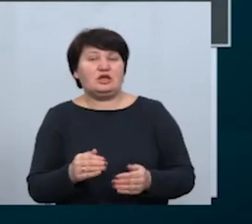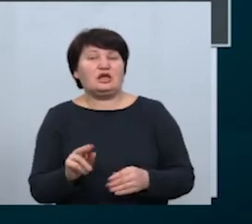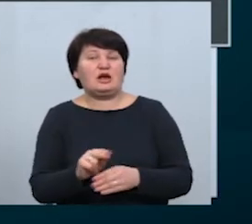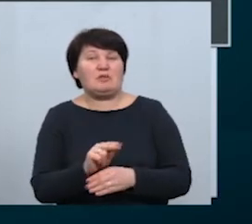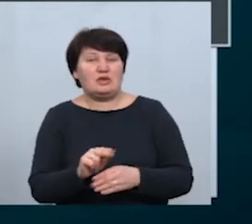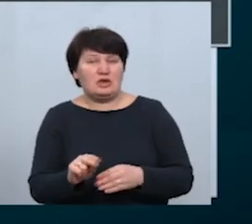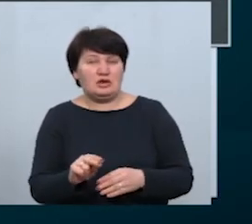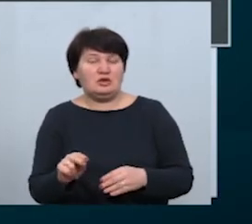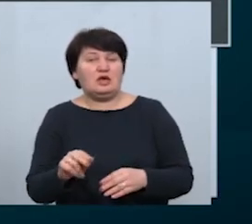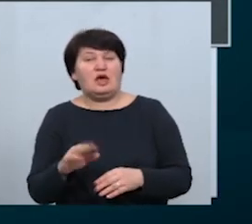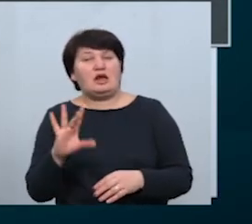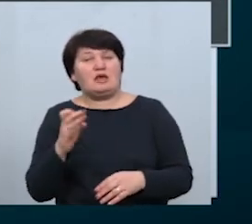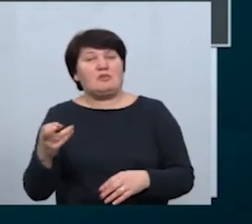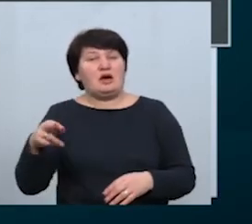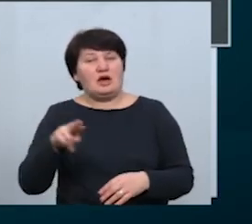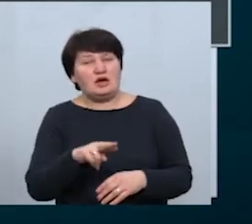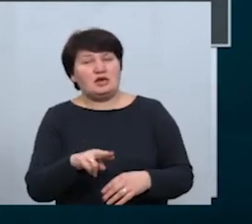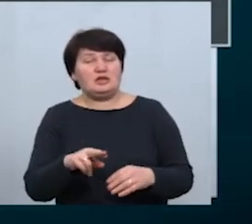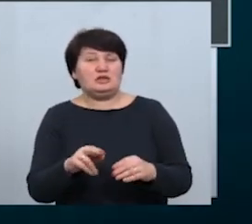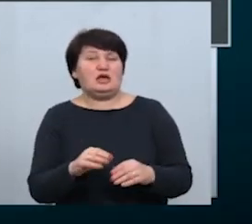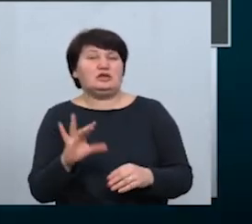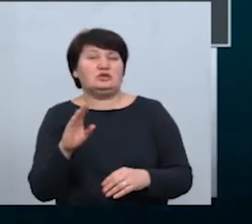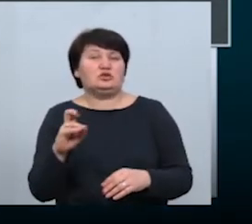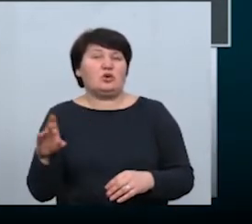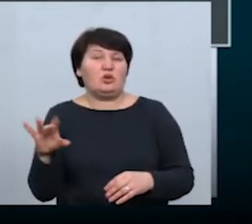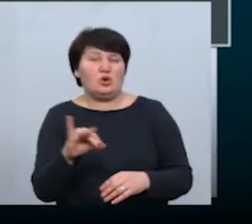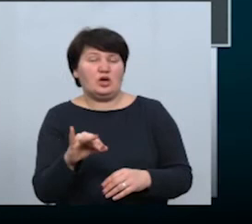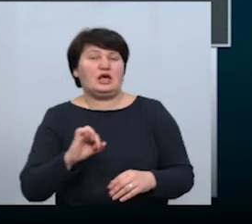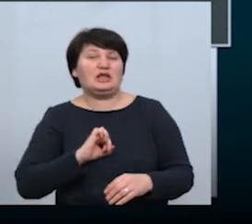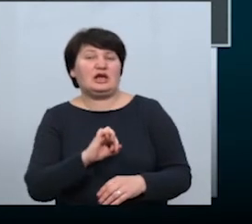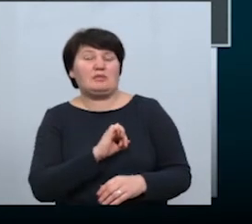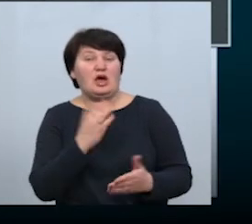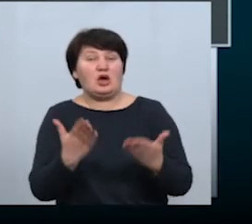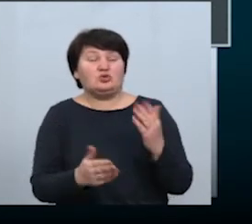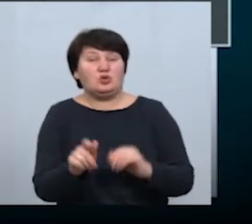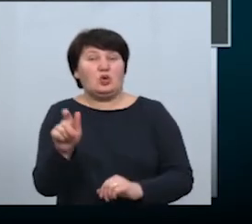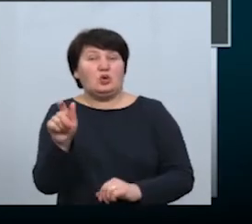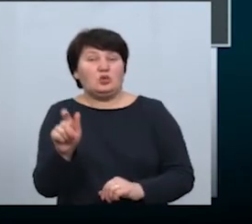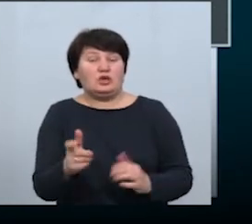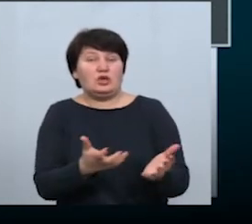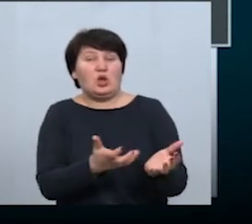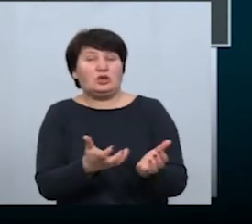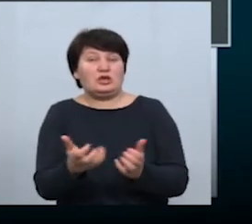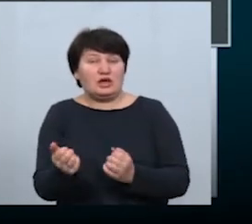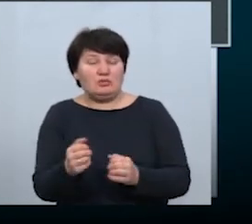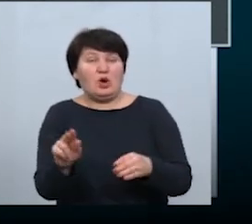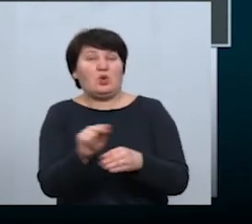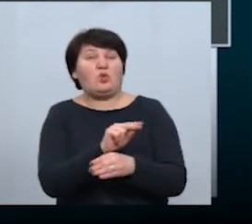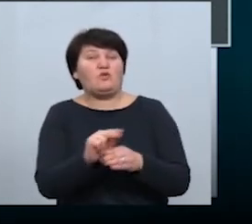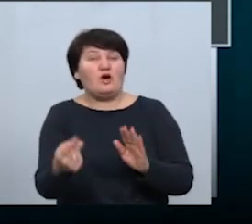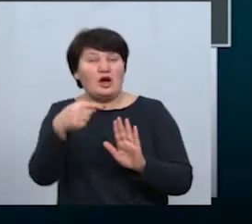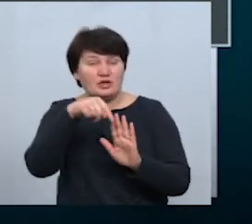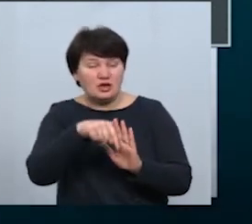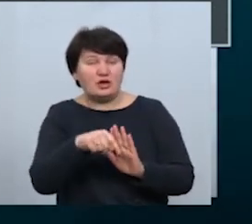реанімації, повноцінного відділення анестезіології і терапії. Але якщо людина отримує стаціонарне лікування, значить, вона